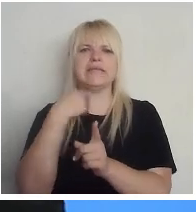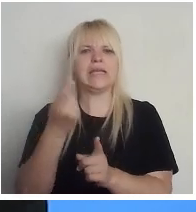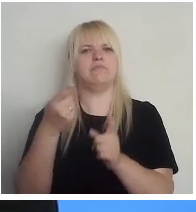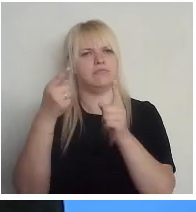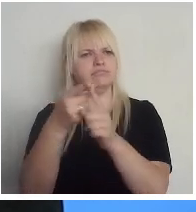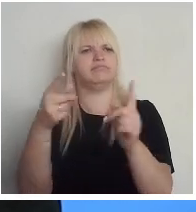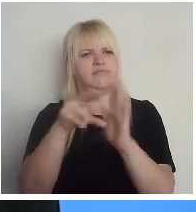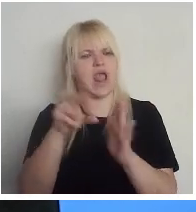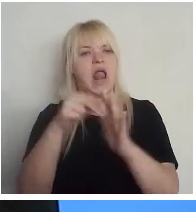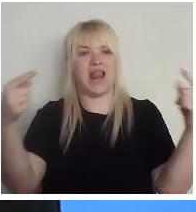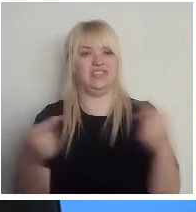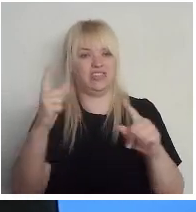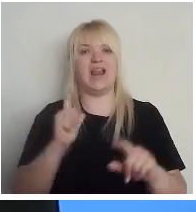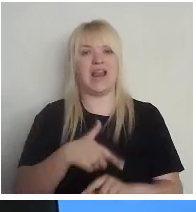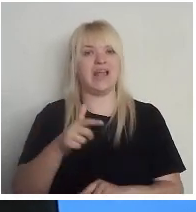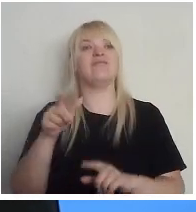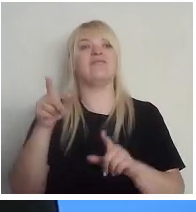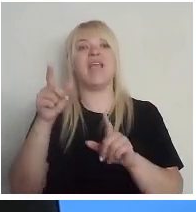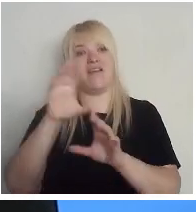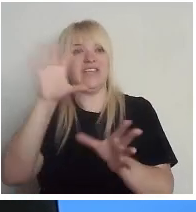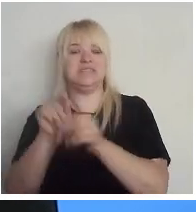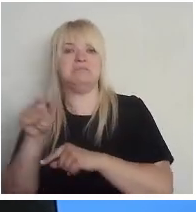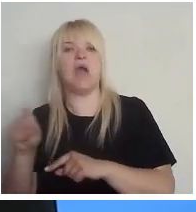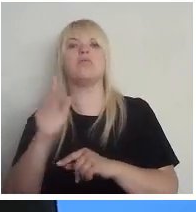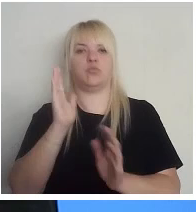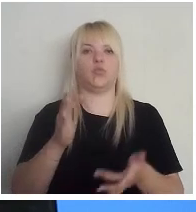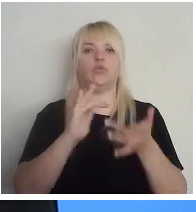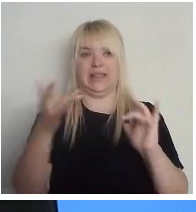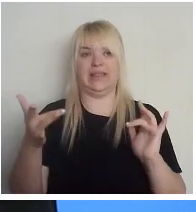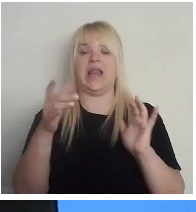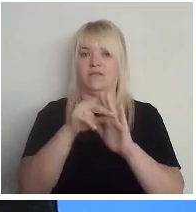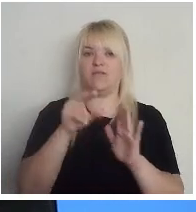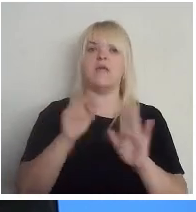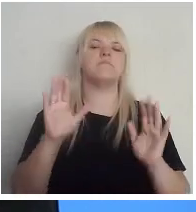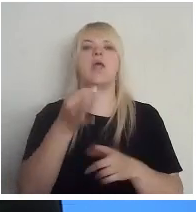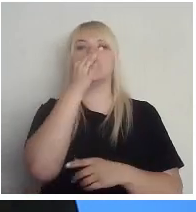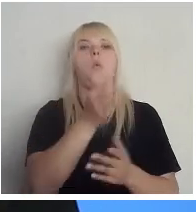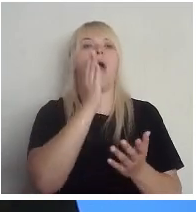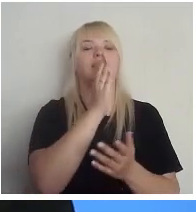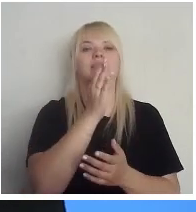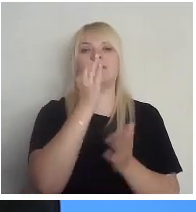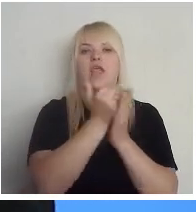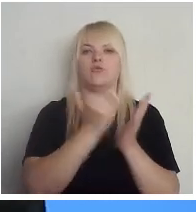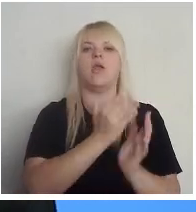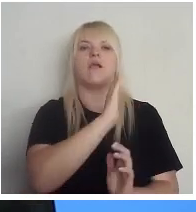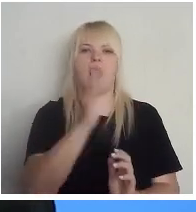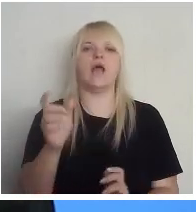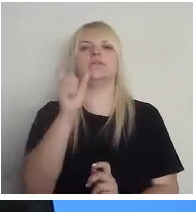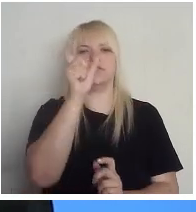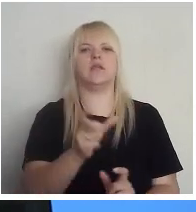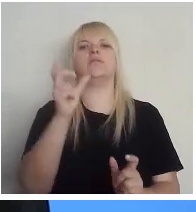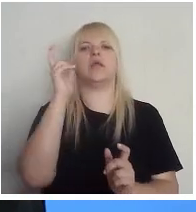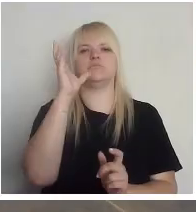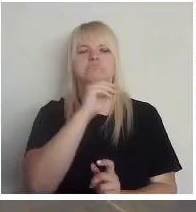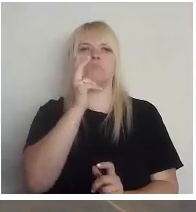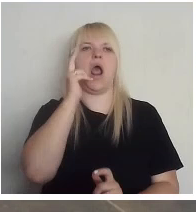vispār, tad tas būtu ēvēlēšanas, bet ar nosacījumu, ka mēs katrs varam pārliecināties, ka mūsu balsi parējais saskaitīta.